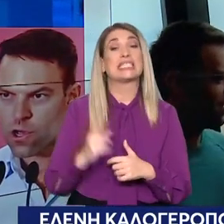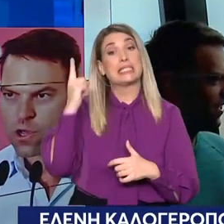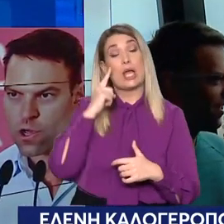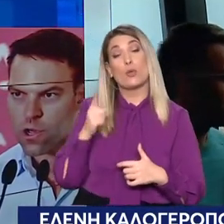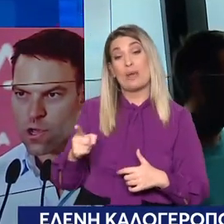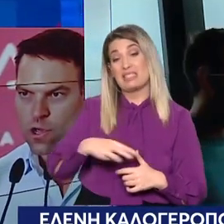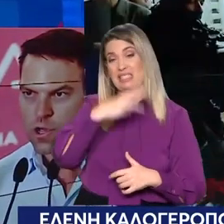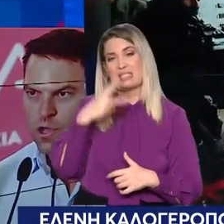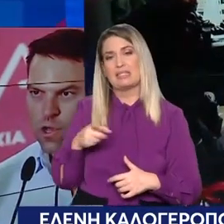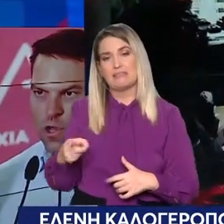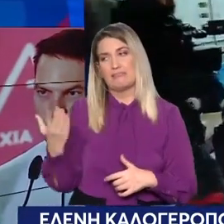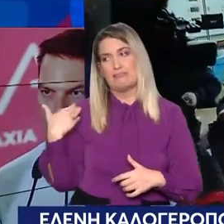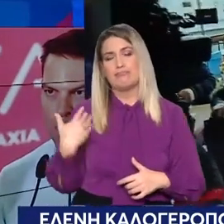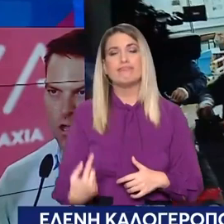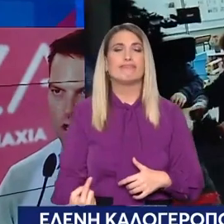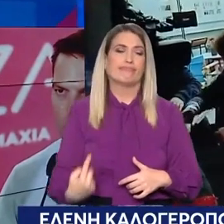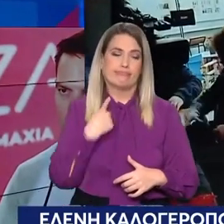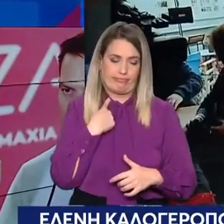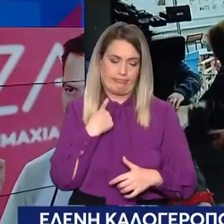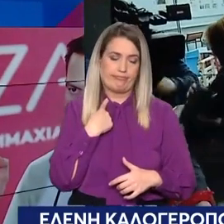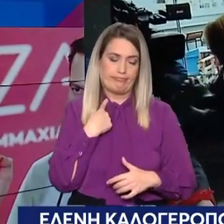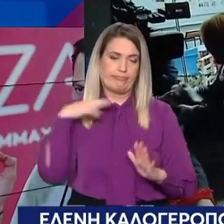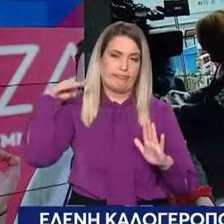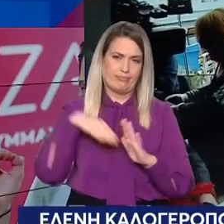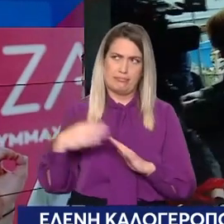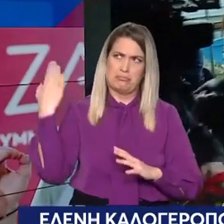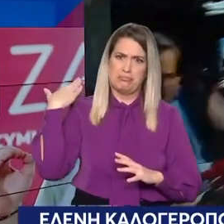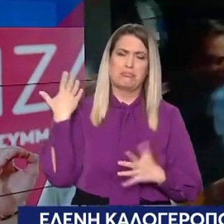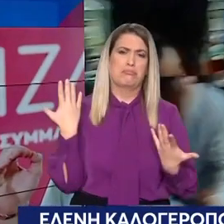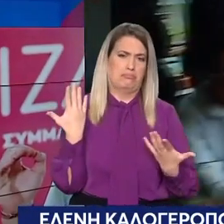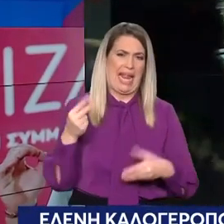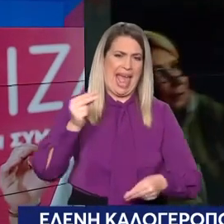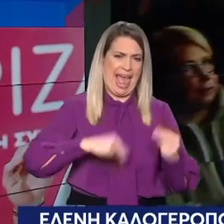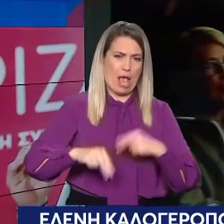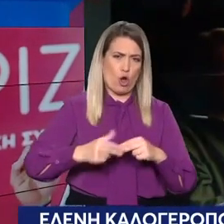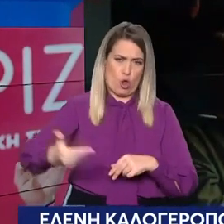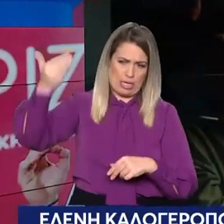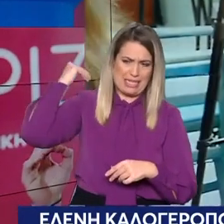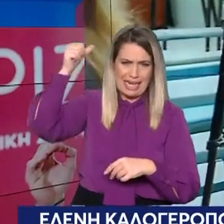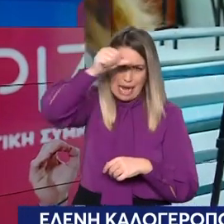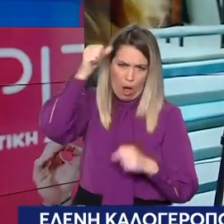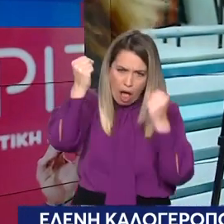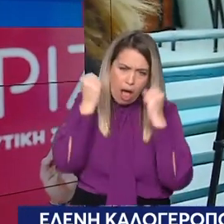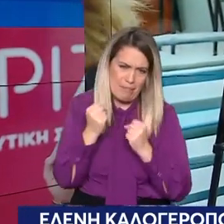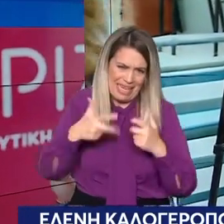από τη μεγάλη ήττα την οποία υπέστη στις εκλογές που μας πέρασαν το προηγούμενο καλοκαίρι,